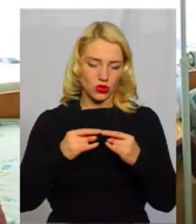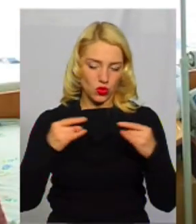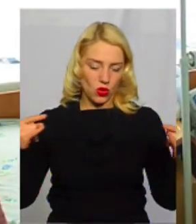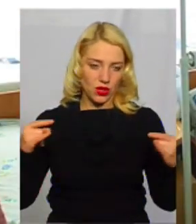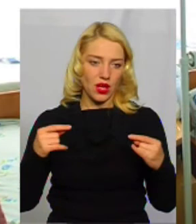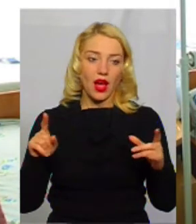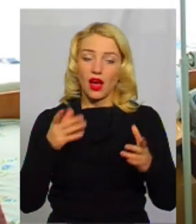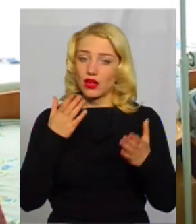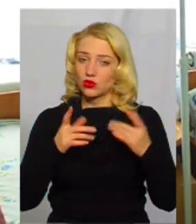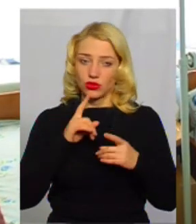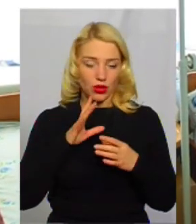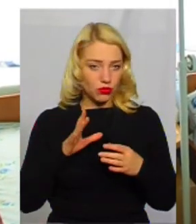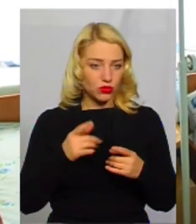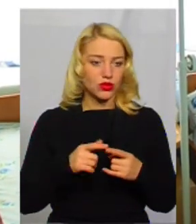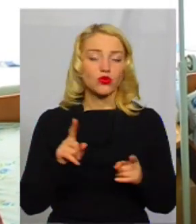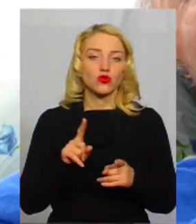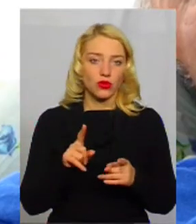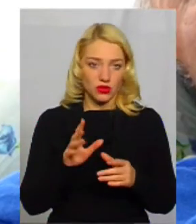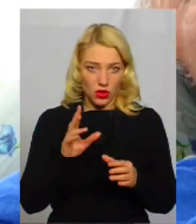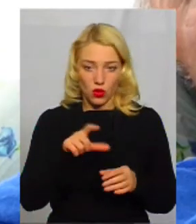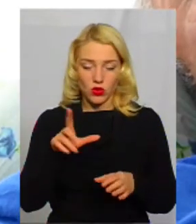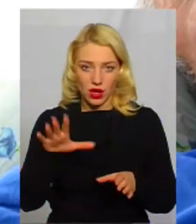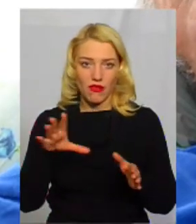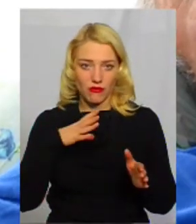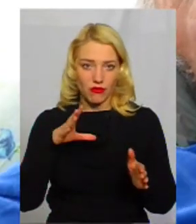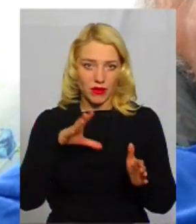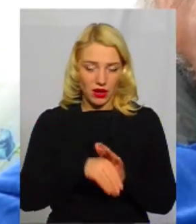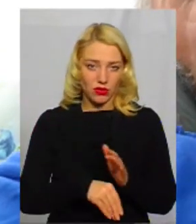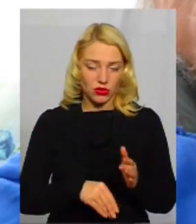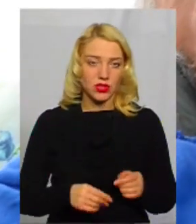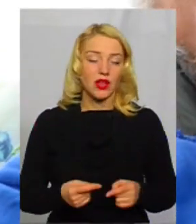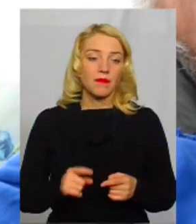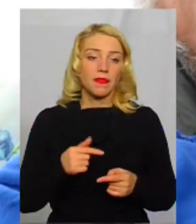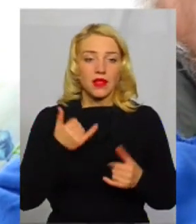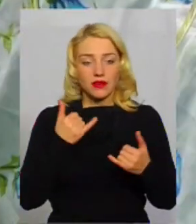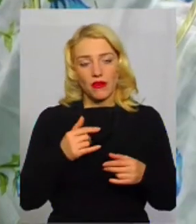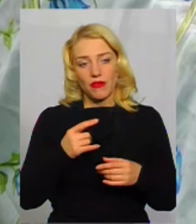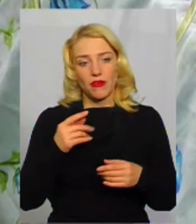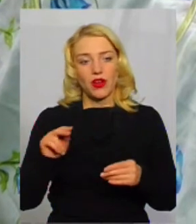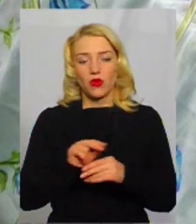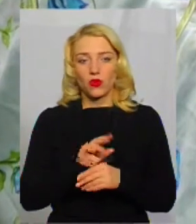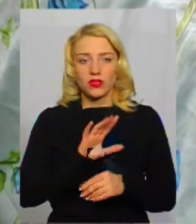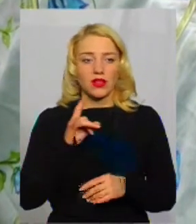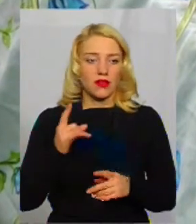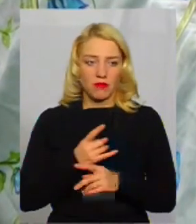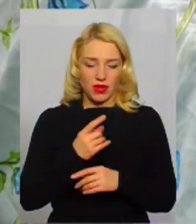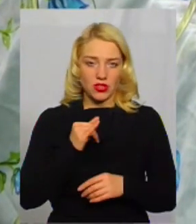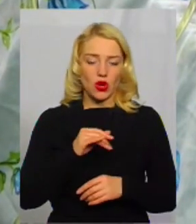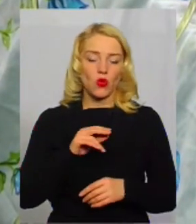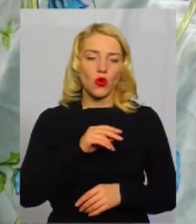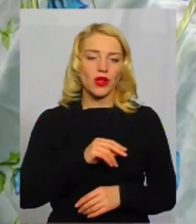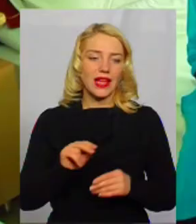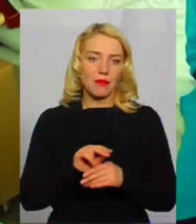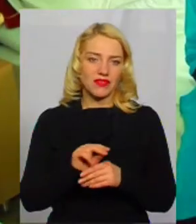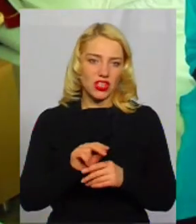Михайло Присяжний з села Давидківці Хмельницького району. Каже, не вперше лікується у терапевтичному відділенні Хмельницької районної лікарні. Світлана